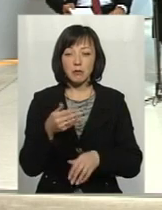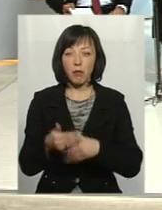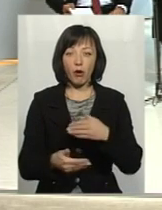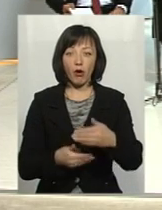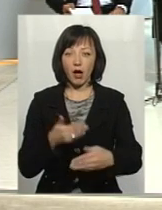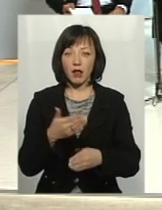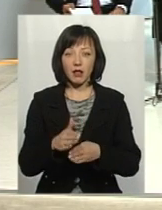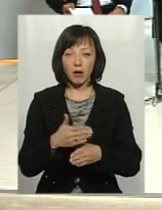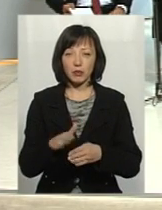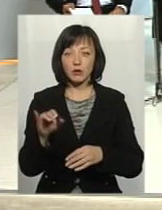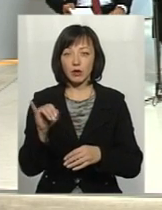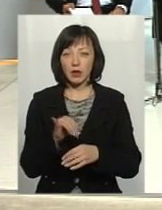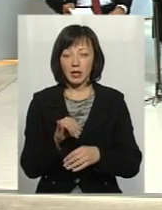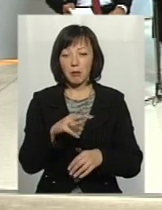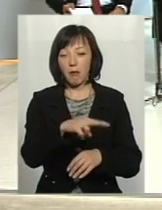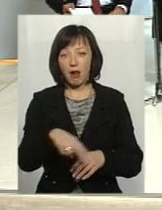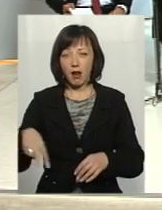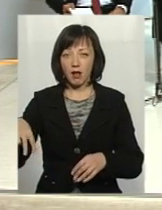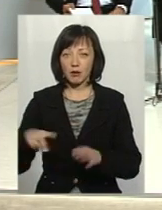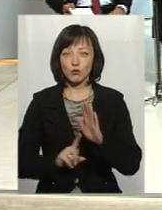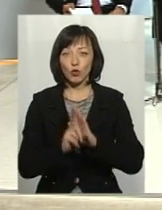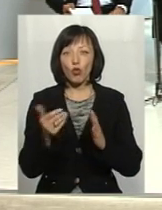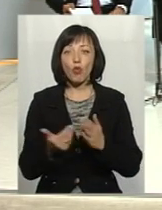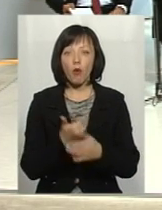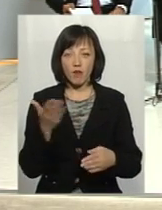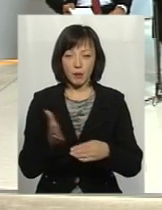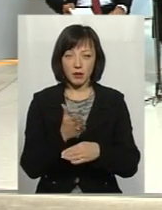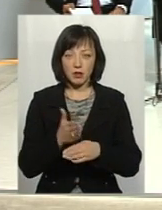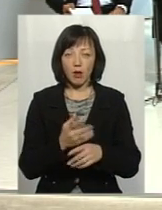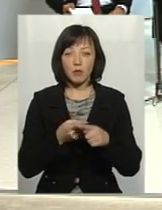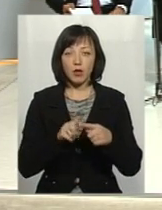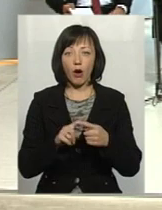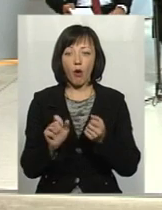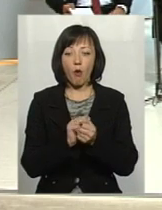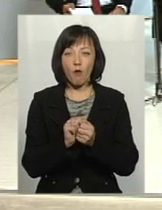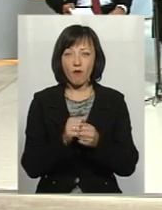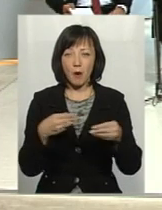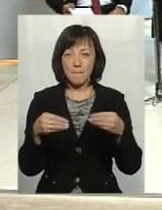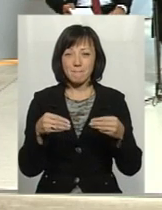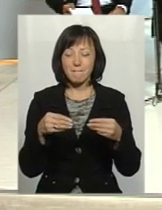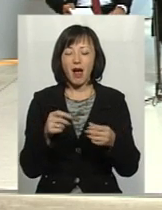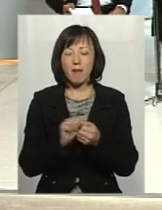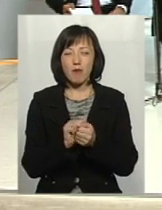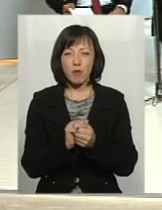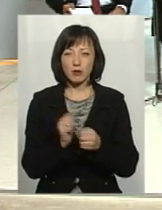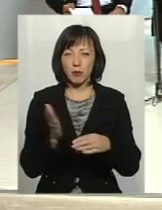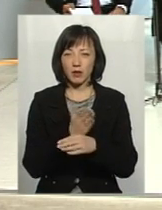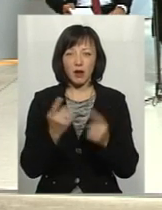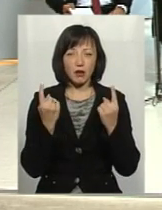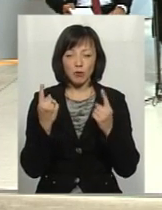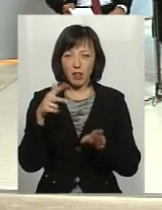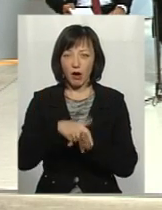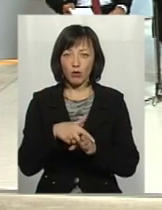і внедрялися параллельно з пуском нових производств. поскольку гофропроизводство никакой особо нагрузки в части